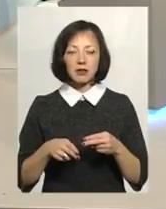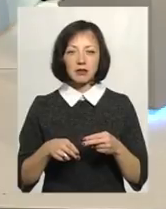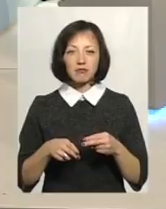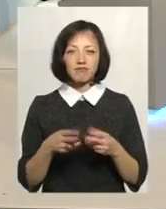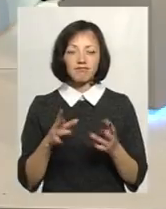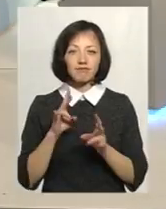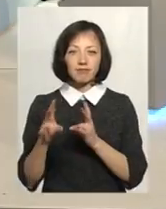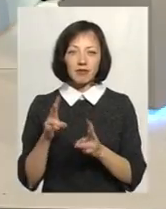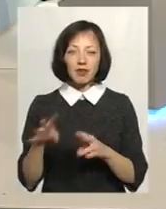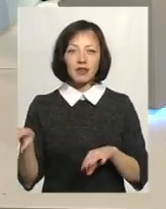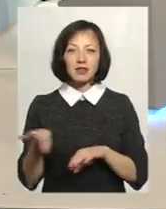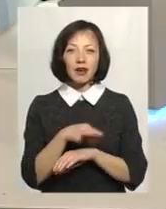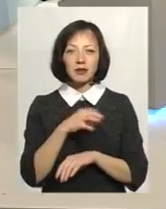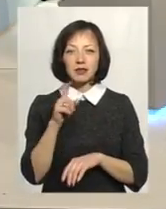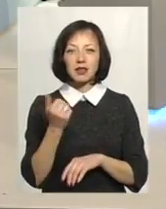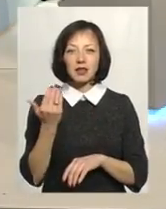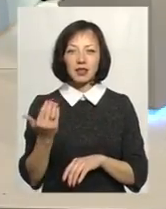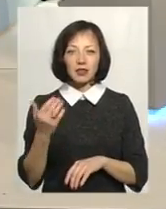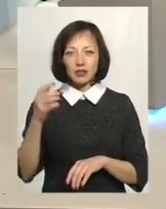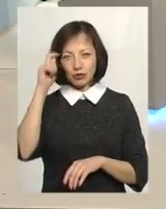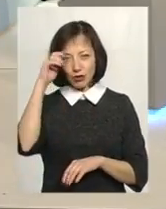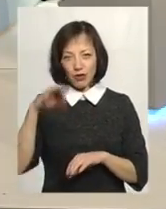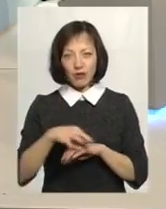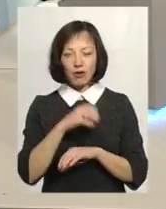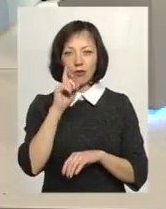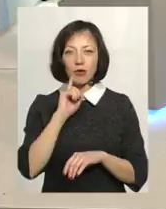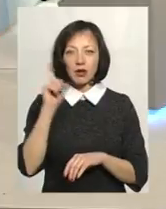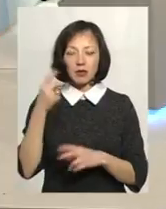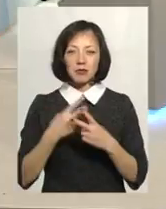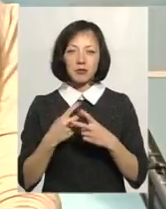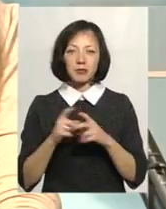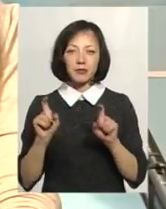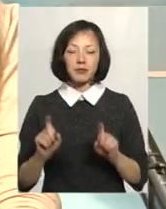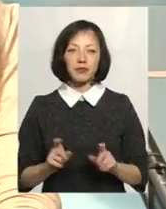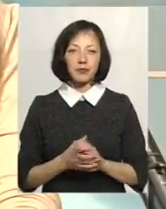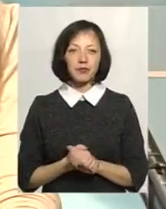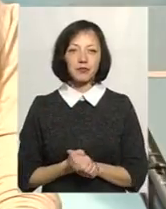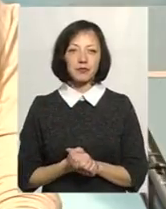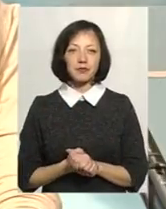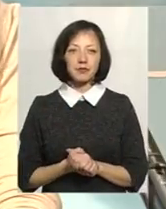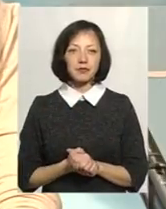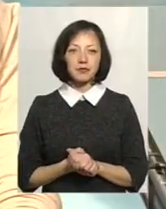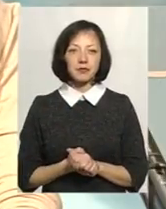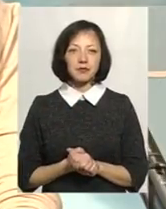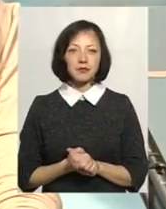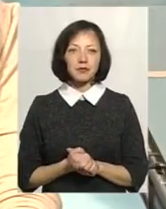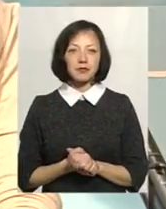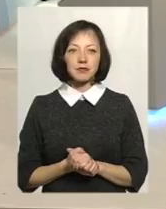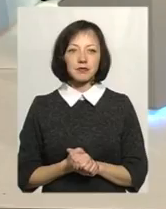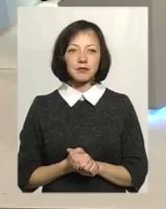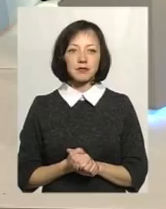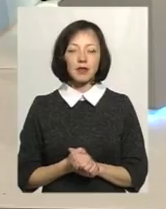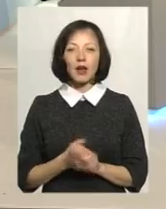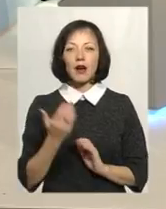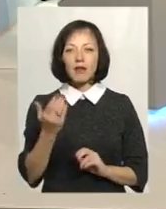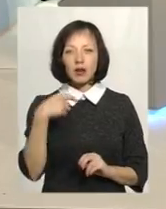свиню. Вона вийшла заміж за її чоловіка, поки та відбувала покарання у в'язниці. Скажіть, будь ласка, а вас особисто